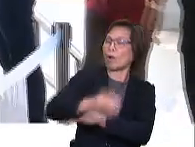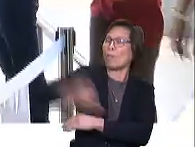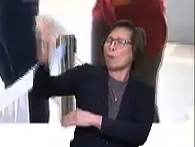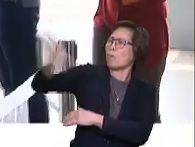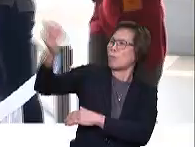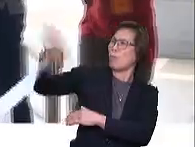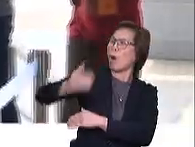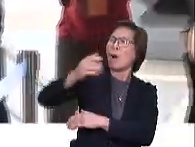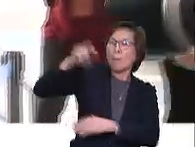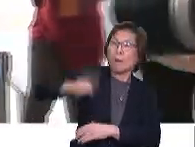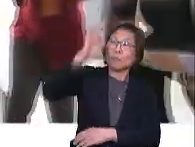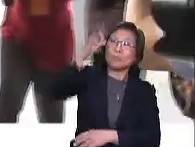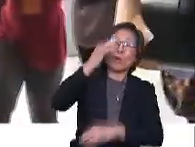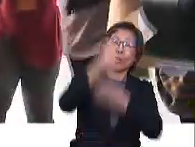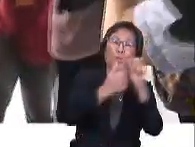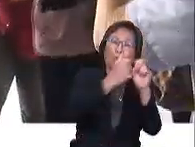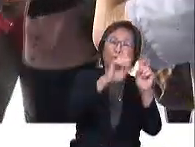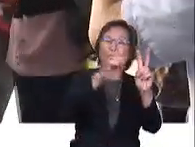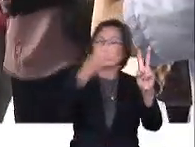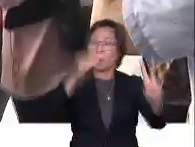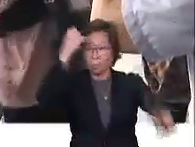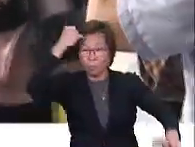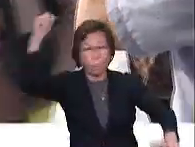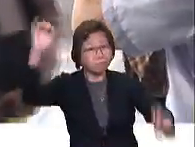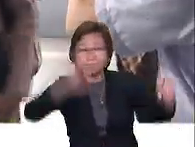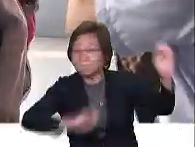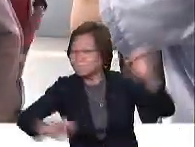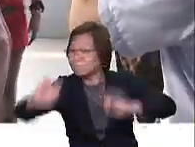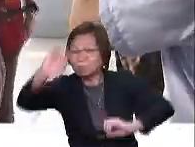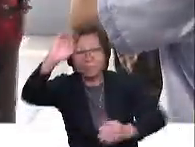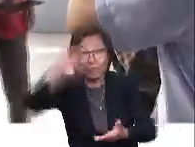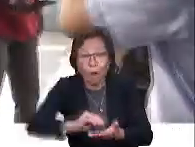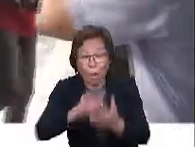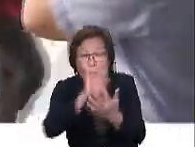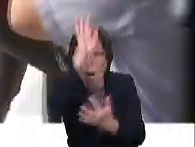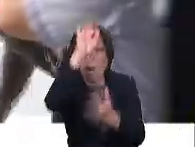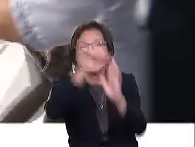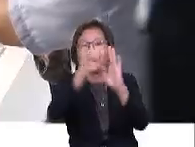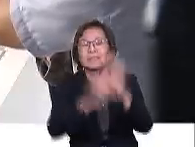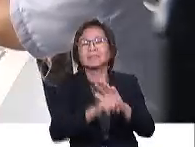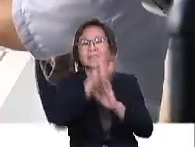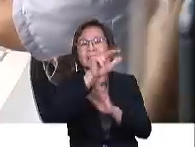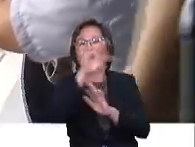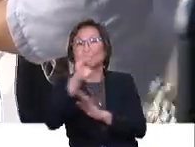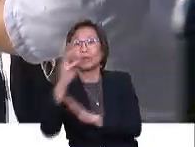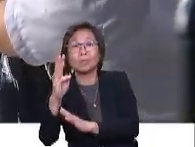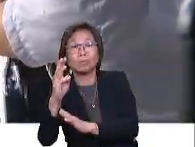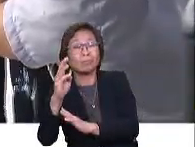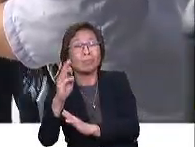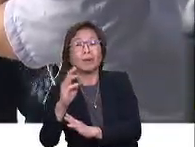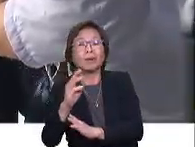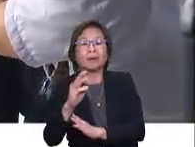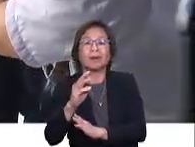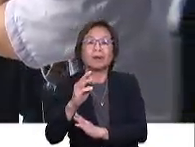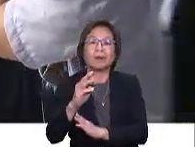Mahkamah Persekutuan pada tahun 2019 berpendapat tidak ada kekurangan dalam pelantikannya di bawah Seksyen 376 Kanun